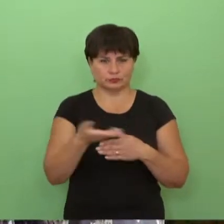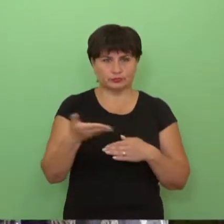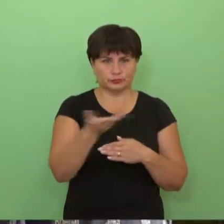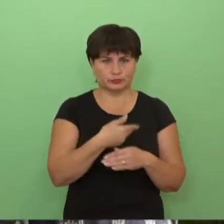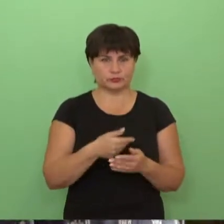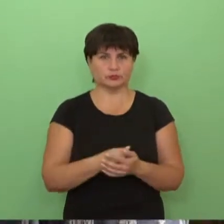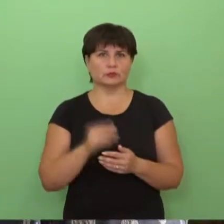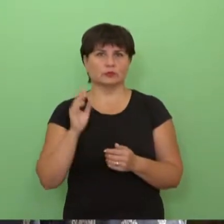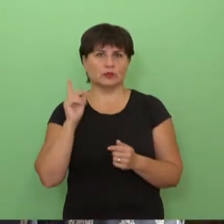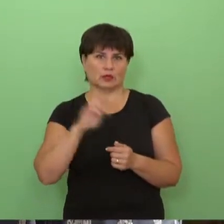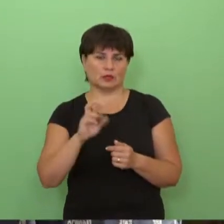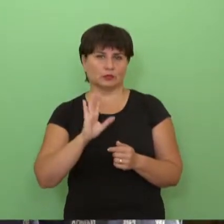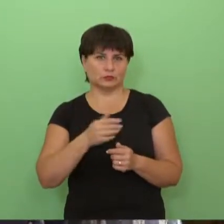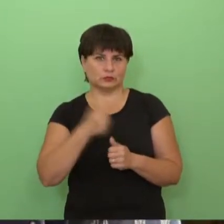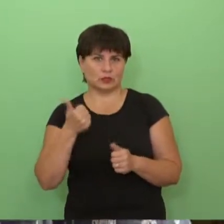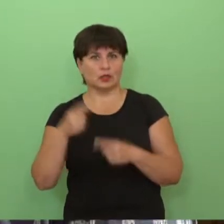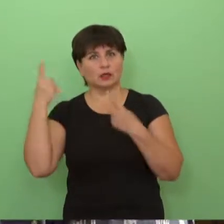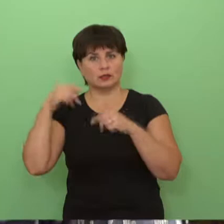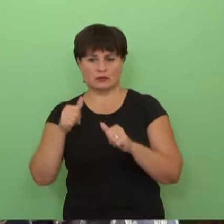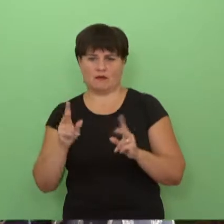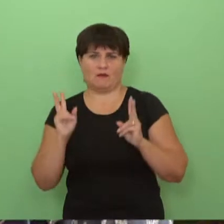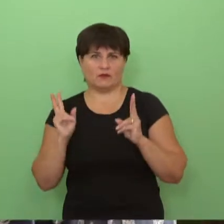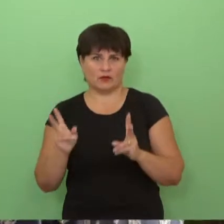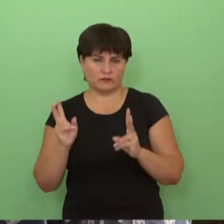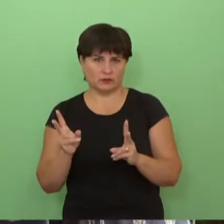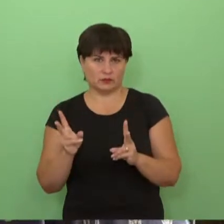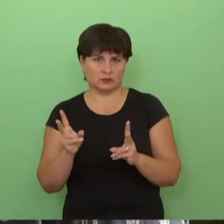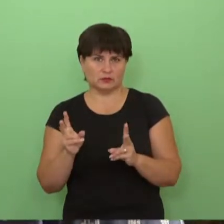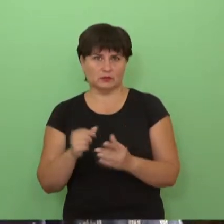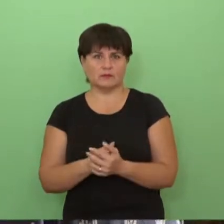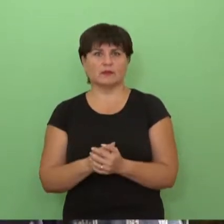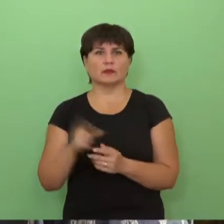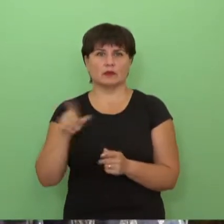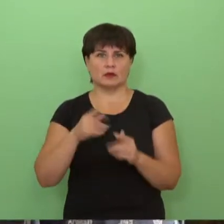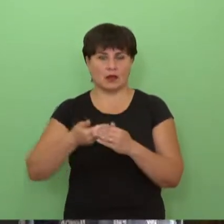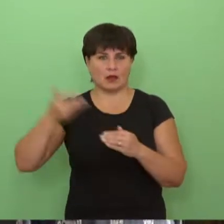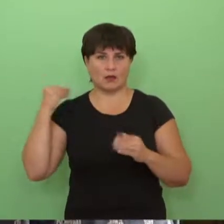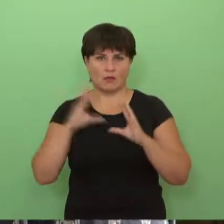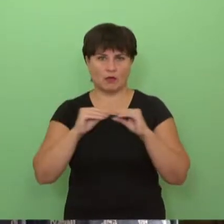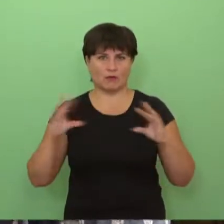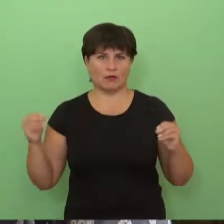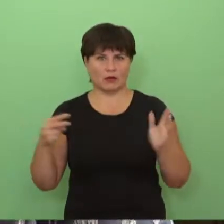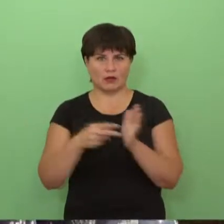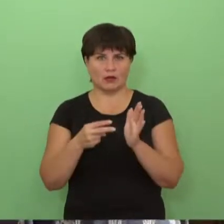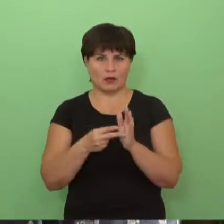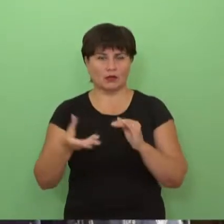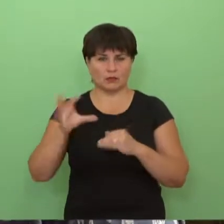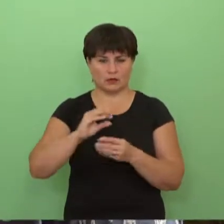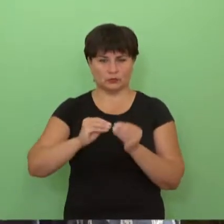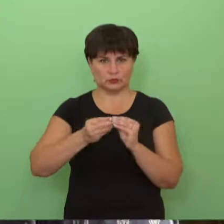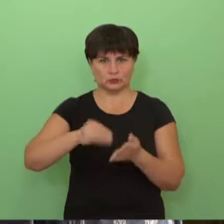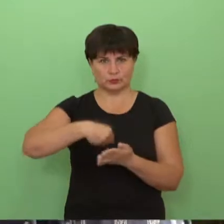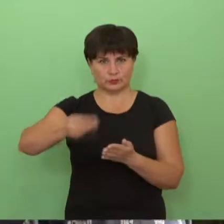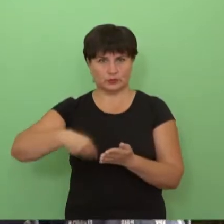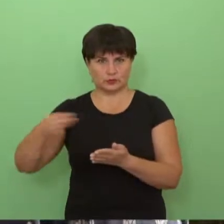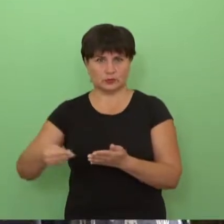optimalą rezultatą. Kiti turbūt išlaikys tą pačią tendenciją ir siekdami ankstyvą pavasarį sudaryti brangesnę kainą